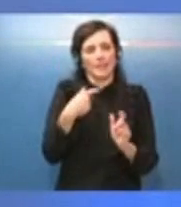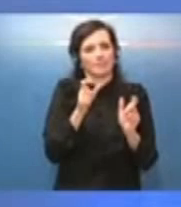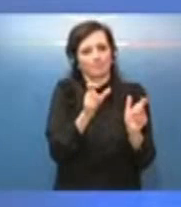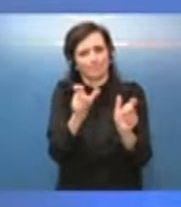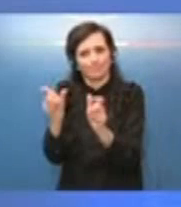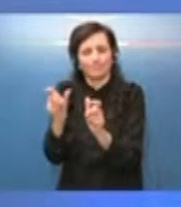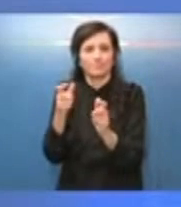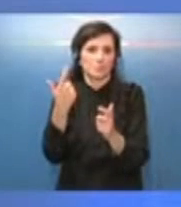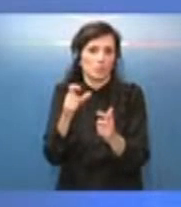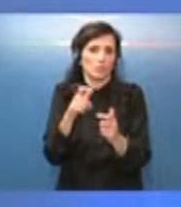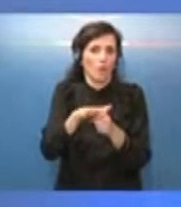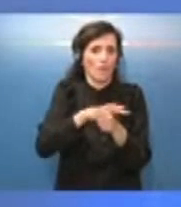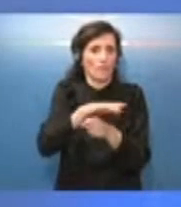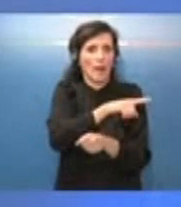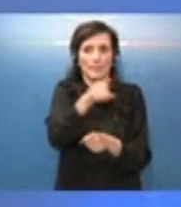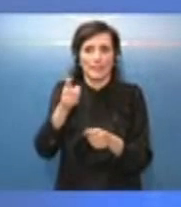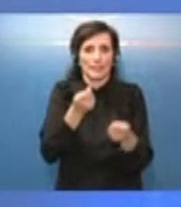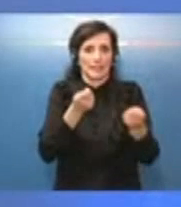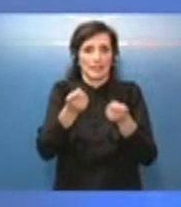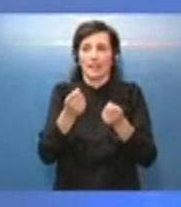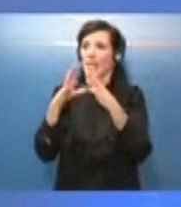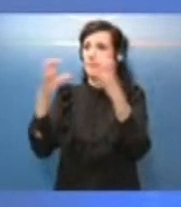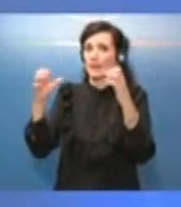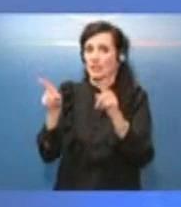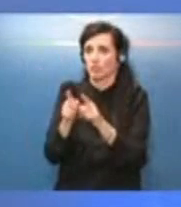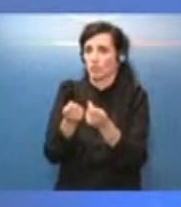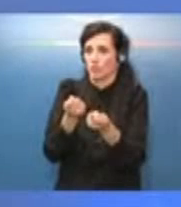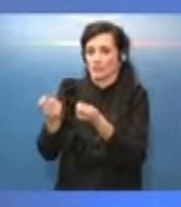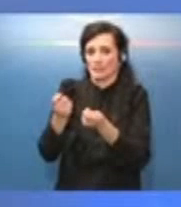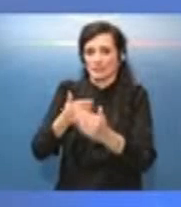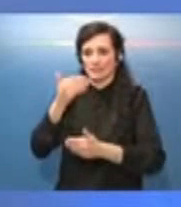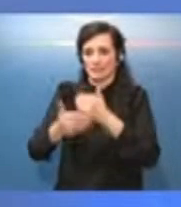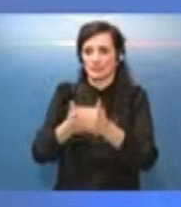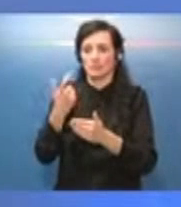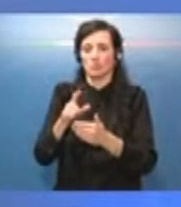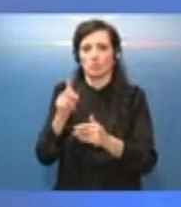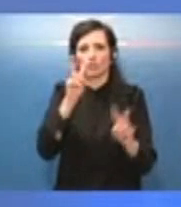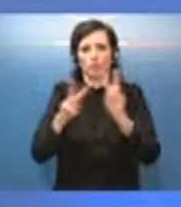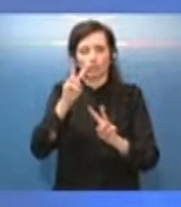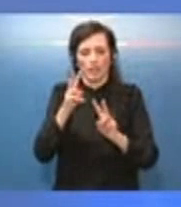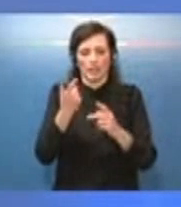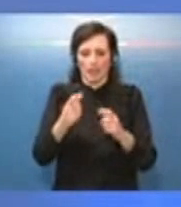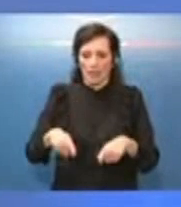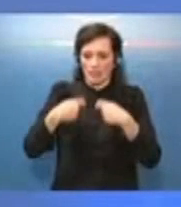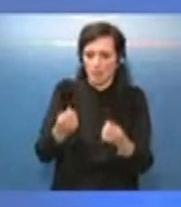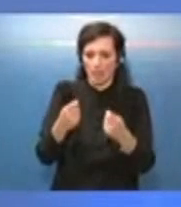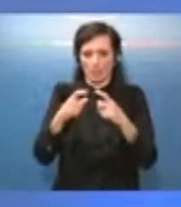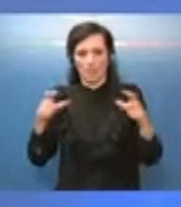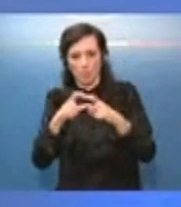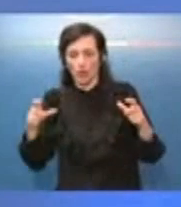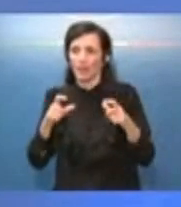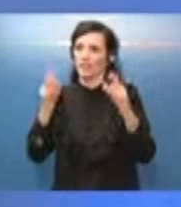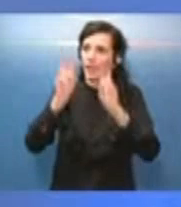e per le imprese. Proprio per quel che ha detto lei, per mantenere la spesa poi per il resto ad un livello abbastanza